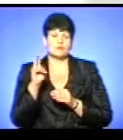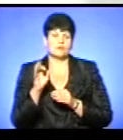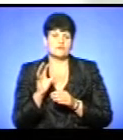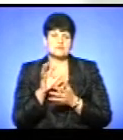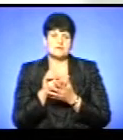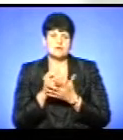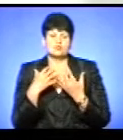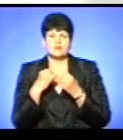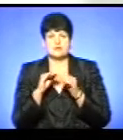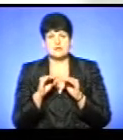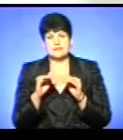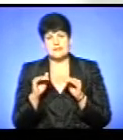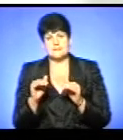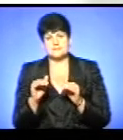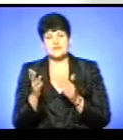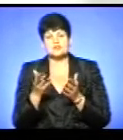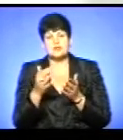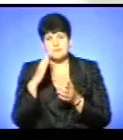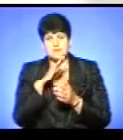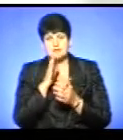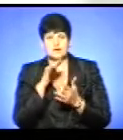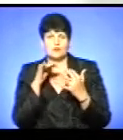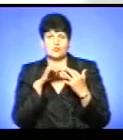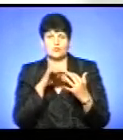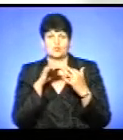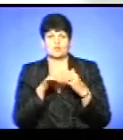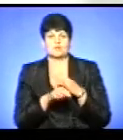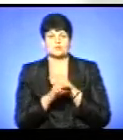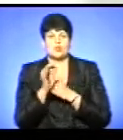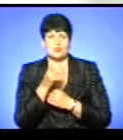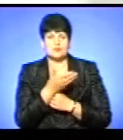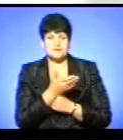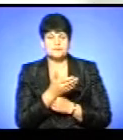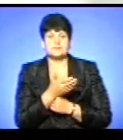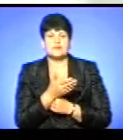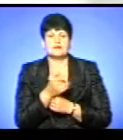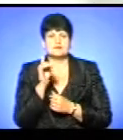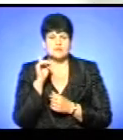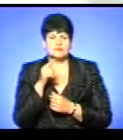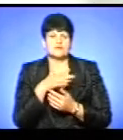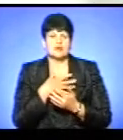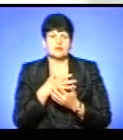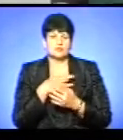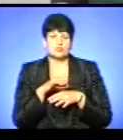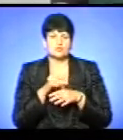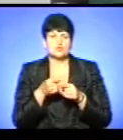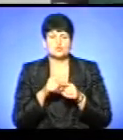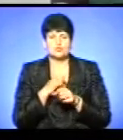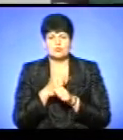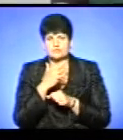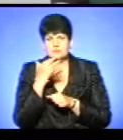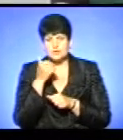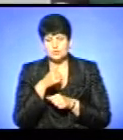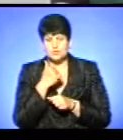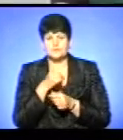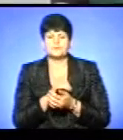оздоровленням дітей, чиї батьки воюють на Сході. Будь ласка, пане Василю, вам слово. знаю, що ви дуже активно проводите ту роботу і вже не один рік.